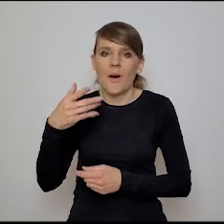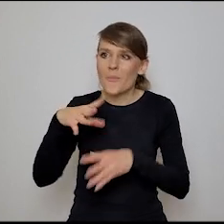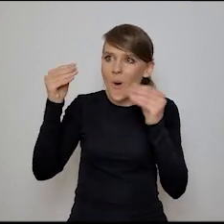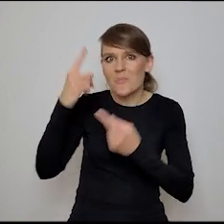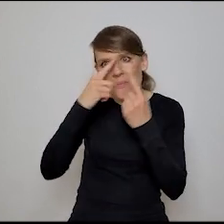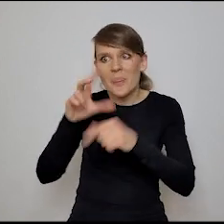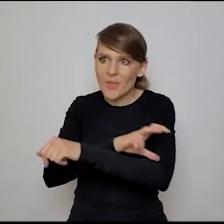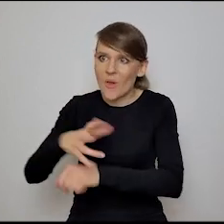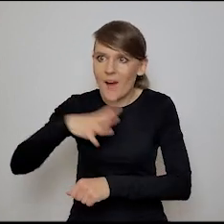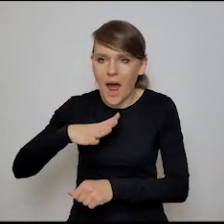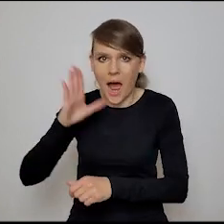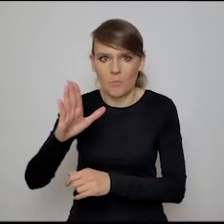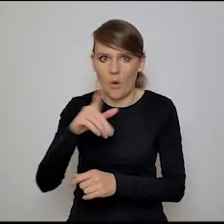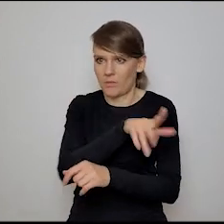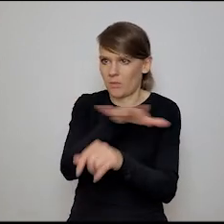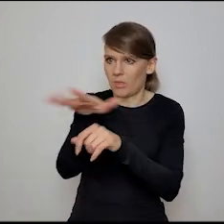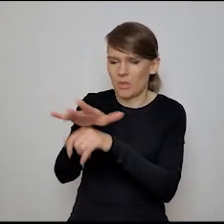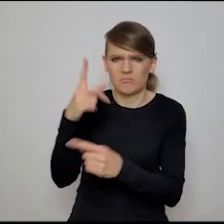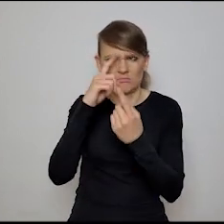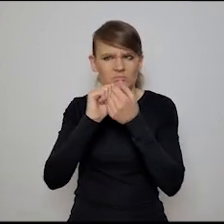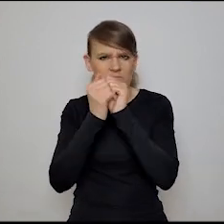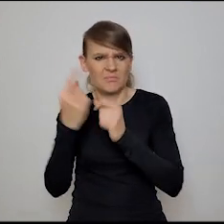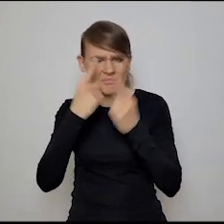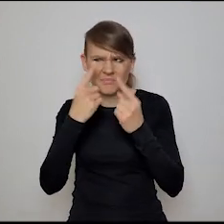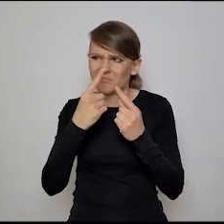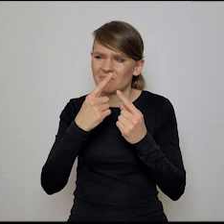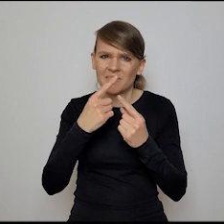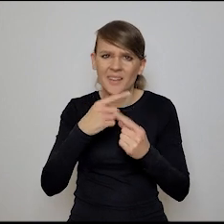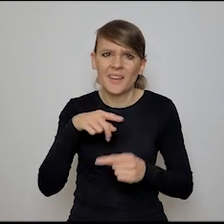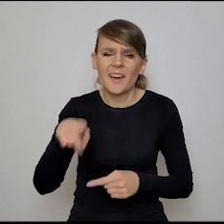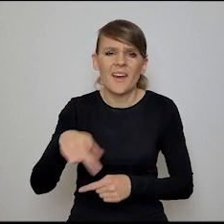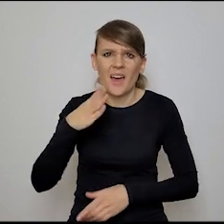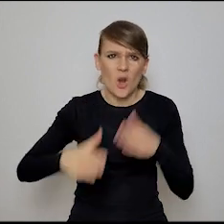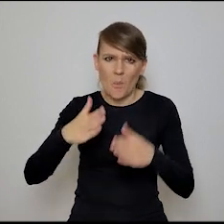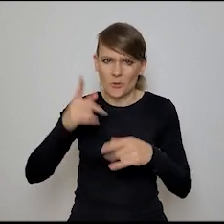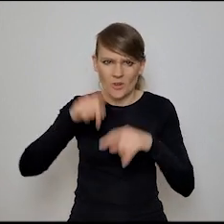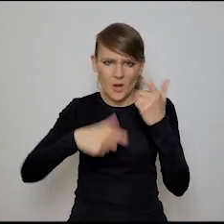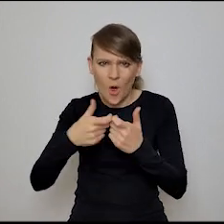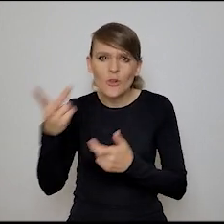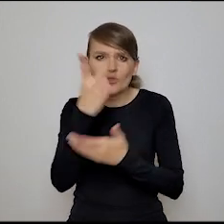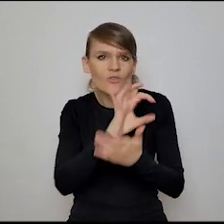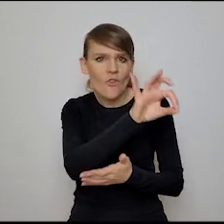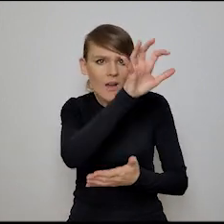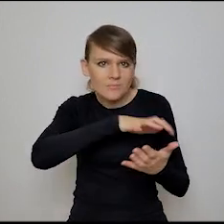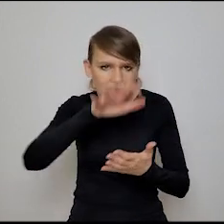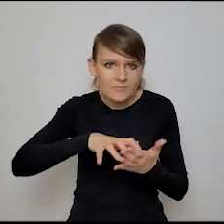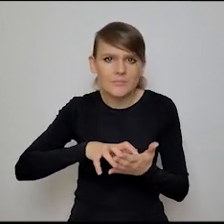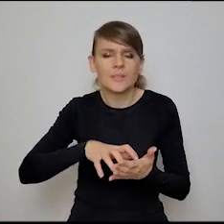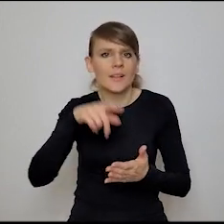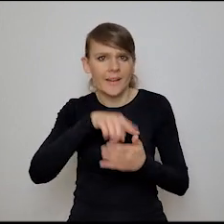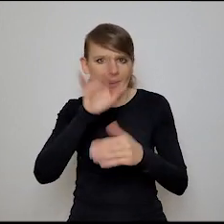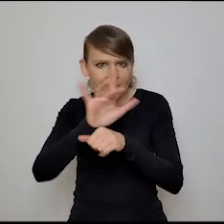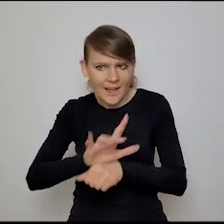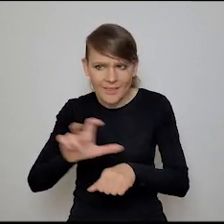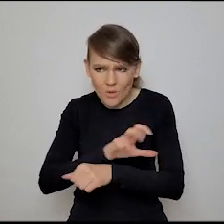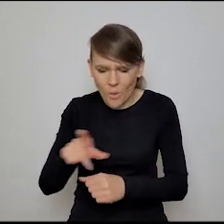robotyka jest źle robiona, bo się wczytał w jakieś pisma Heideggera, w krytykę techniki, ale przede wszystkim tam z Zajnunca. I tak sobie